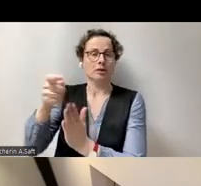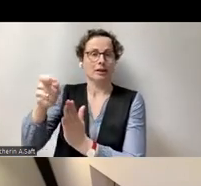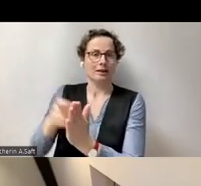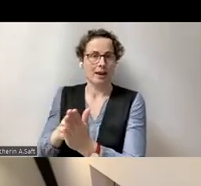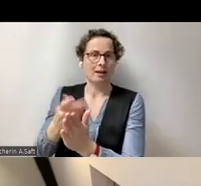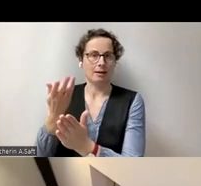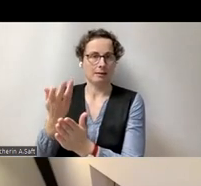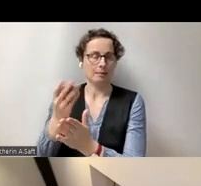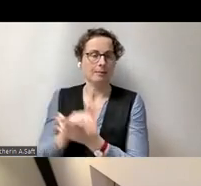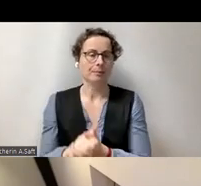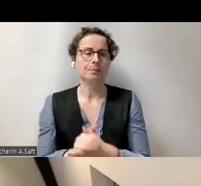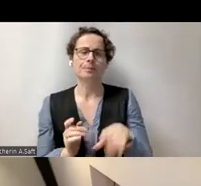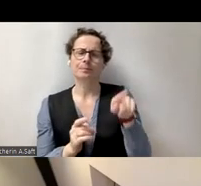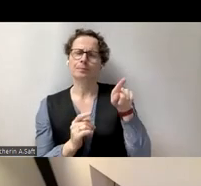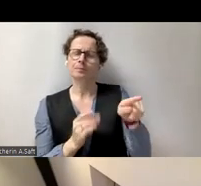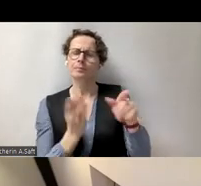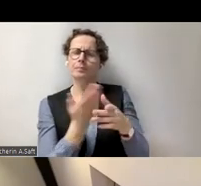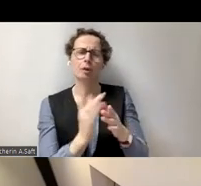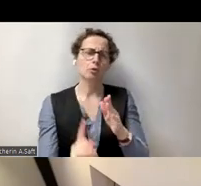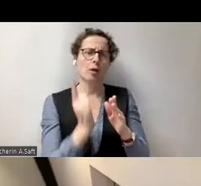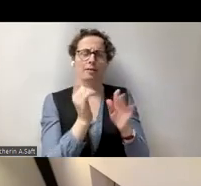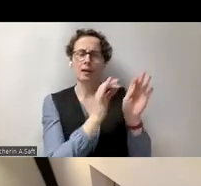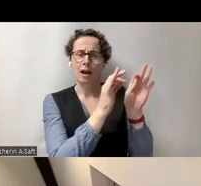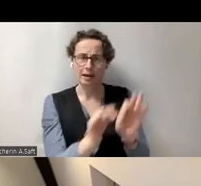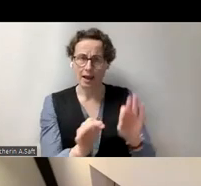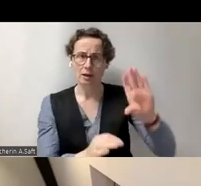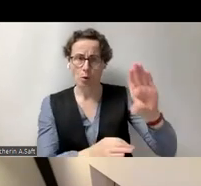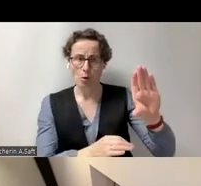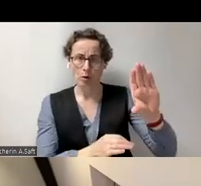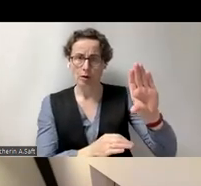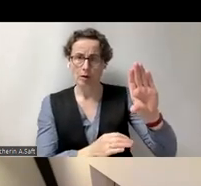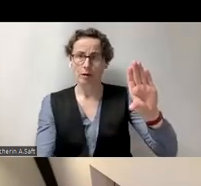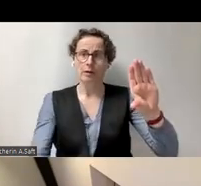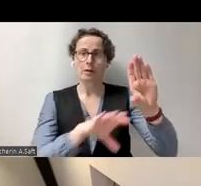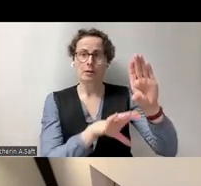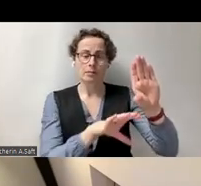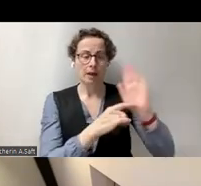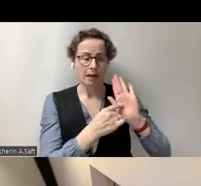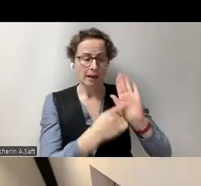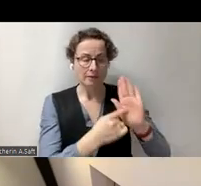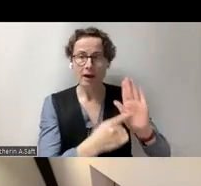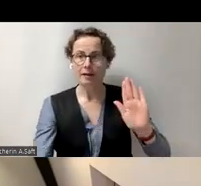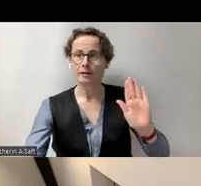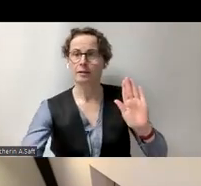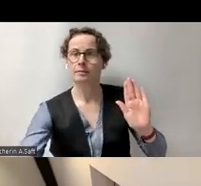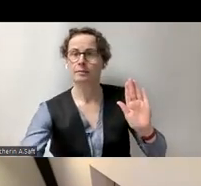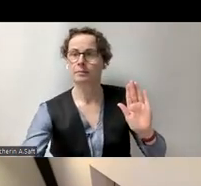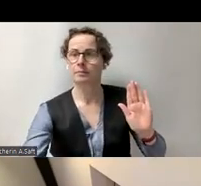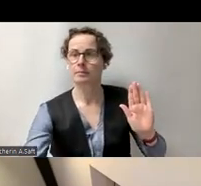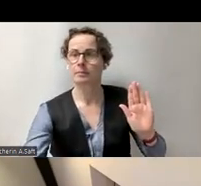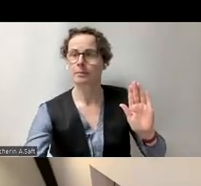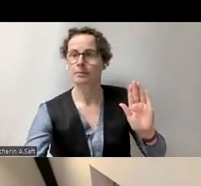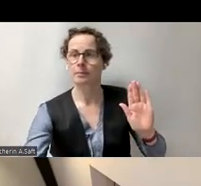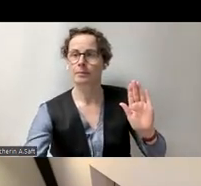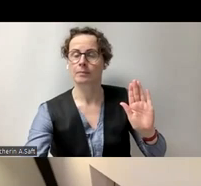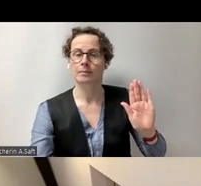Einleitung, dann Hinweise, nämlich zu den verschiedenen